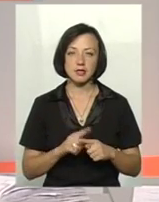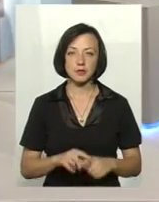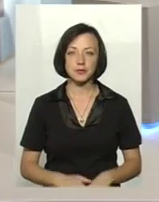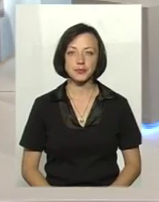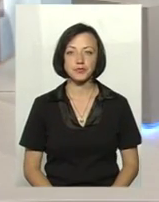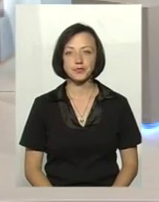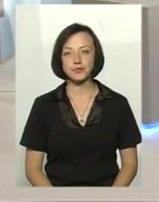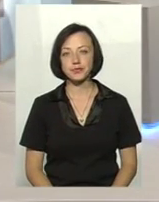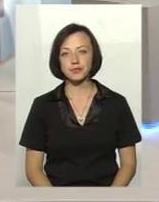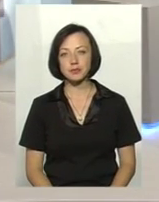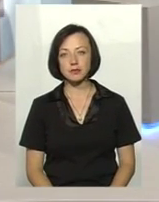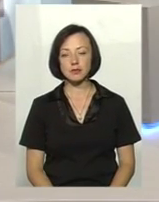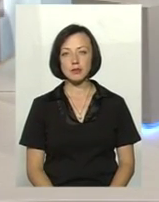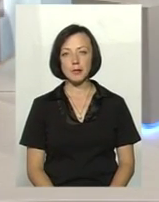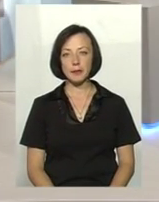Скажіть, будь ласка,